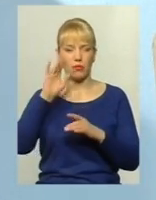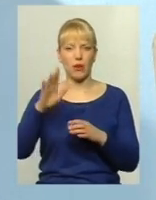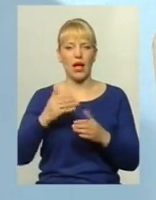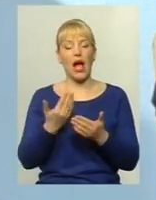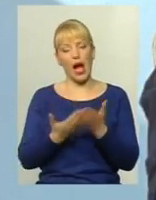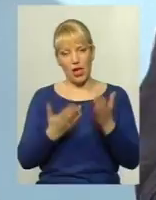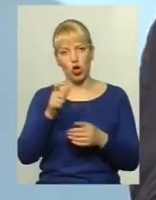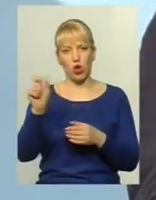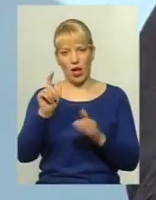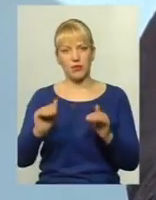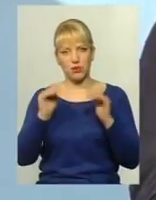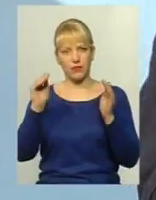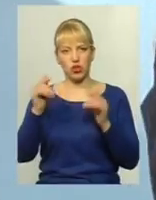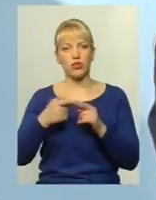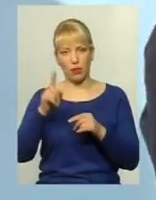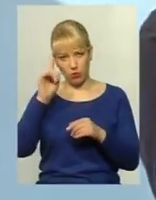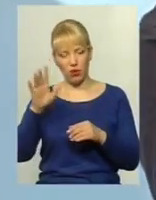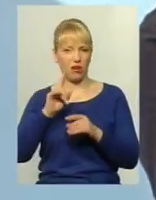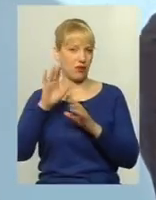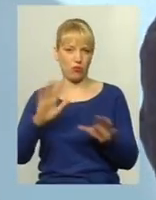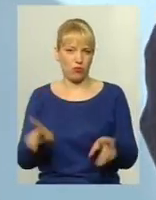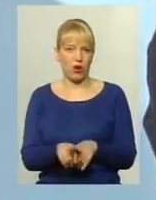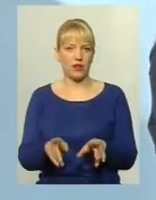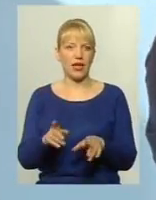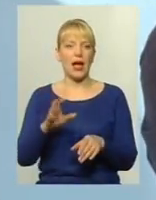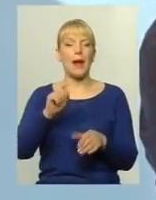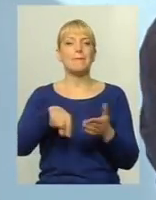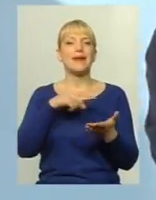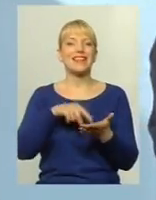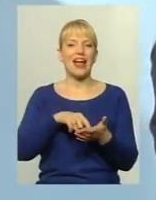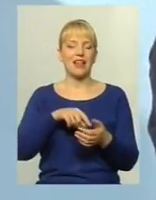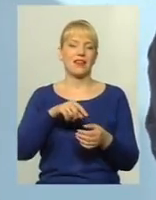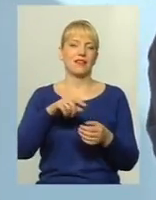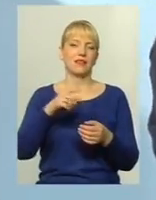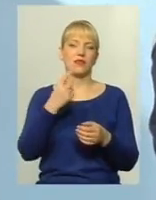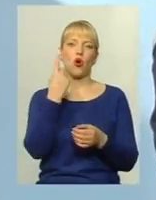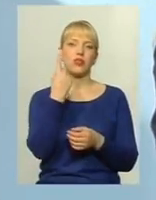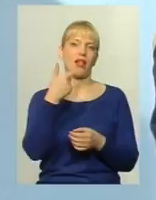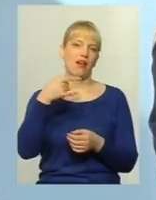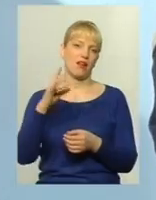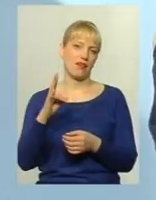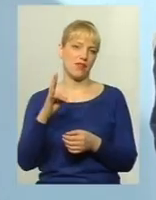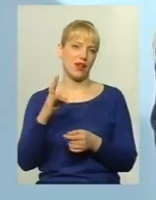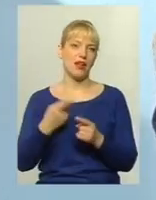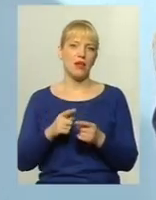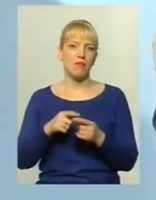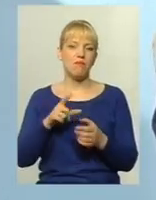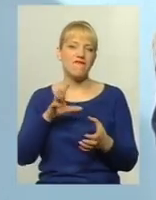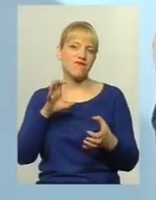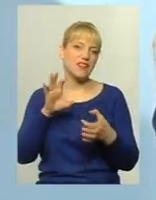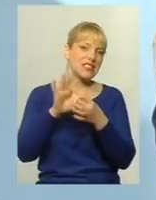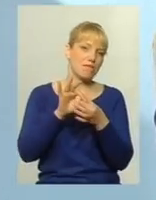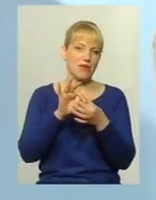світло? Непопулярне, але ми ж не підвищимо ці рази. Ціна питання, пані Анна, одна гривня, ціна питання. І ми за нього вцепилися, як